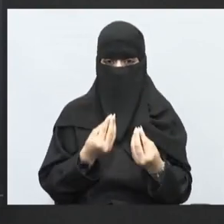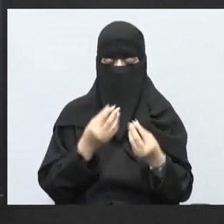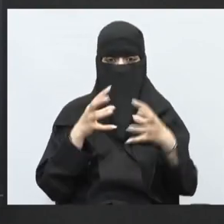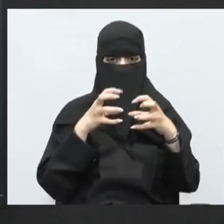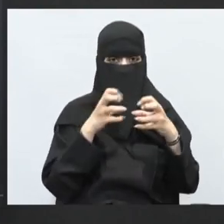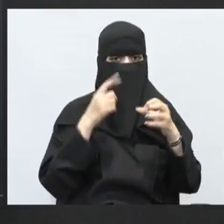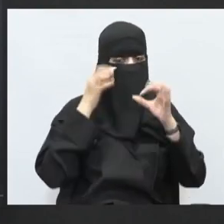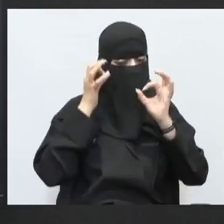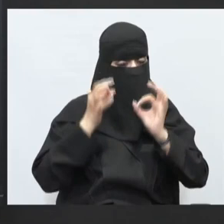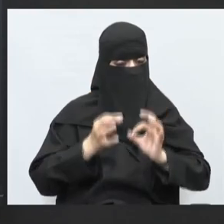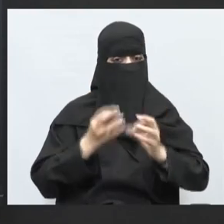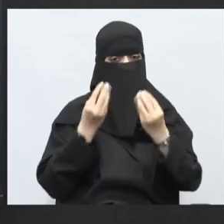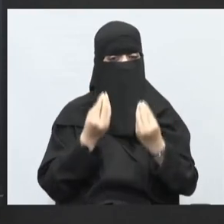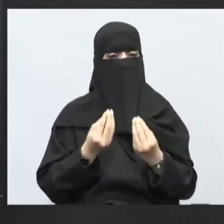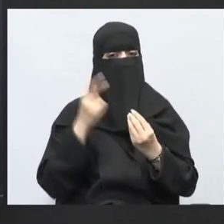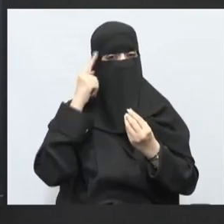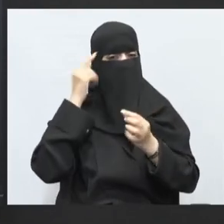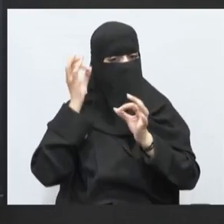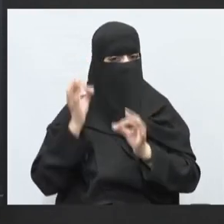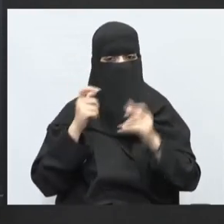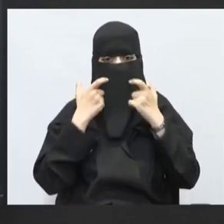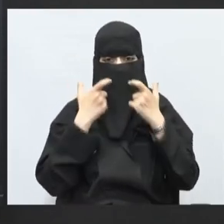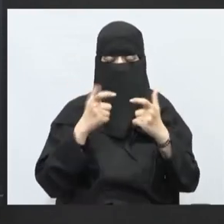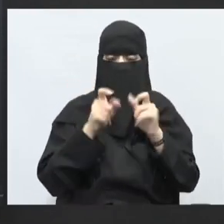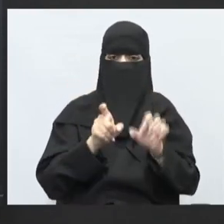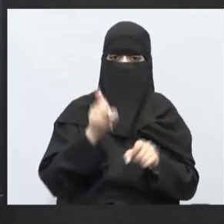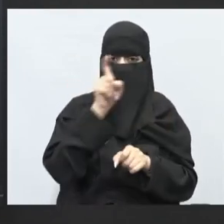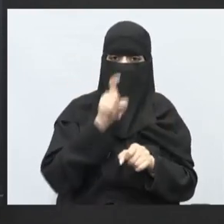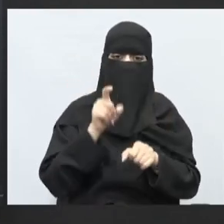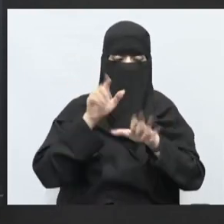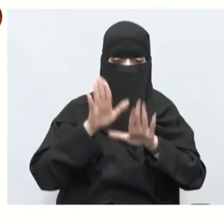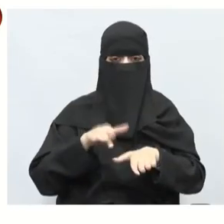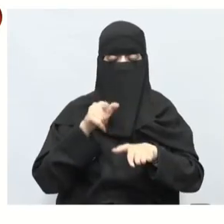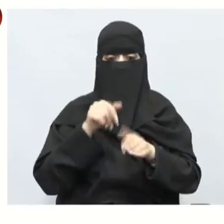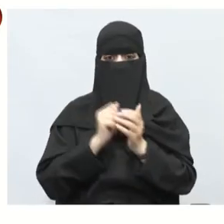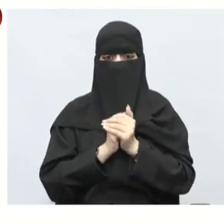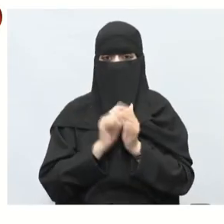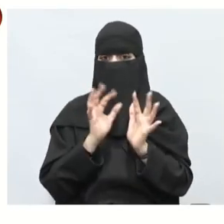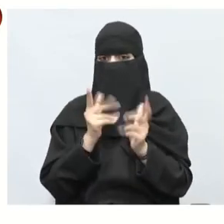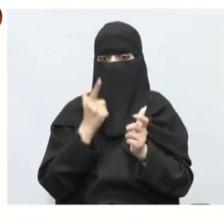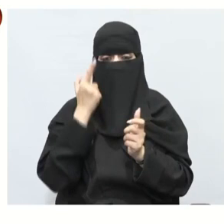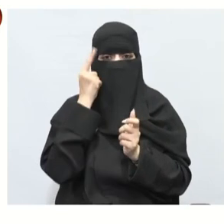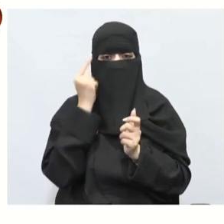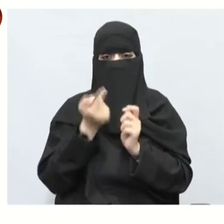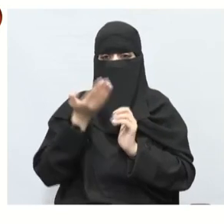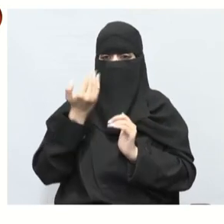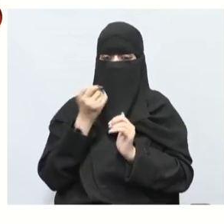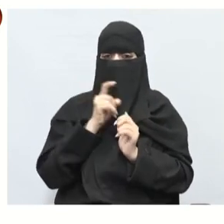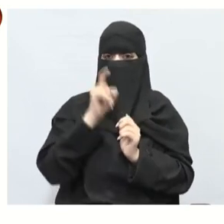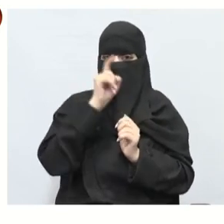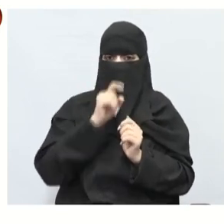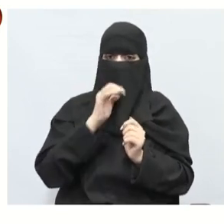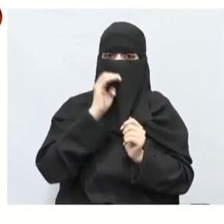بشكل جيد تمام؟ ركزوا الآن جيدا في السؤال الموجود عندنا السؤال يقولوا ارجع إلى المسألة السابقة